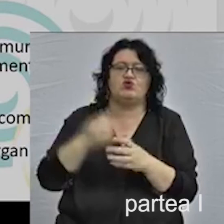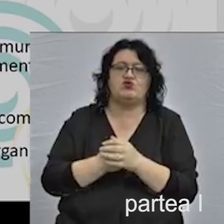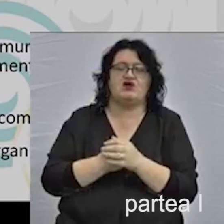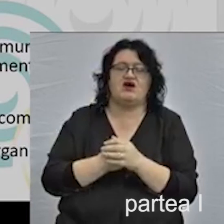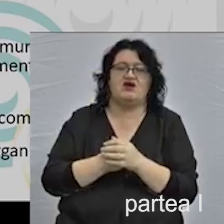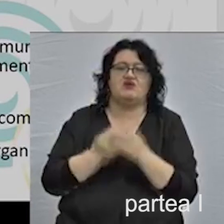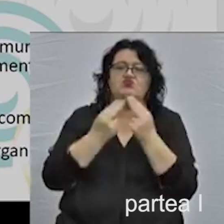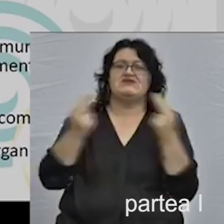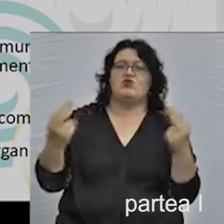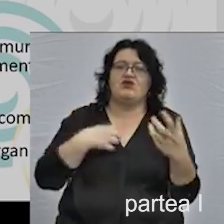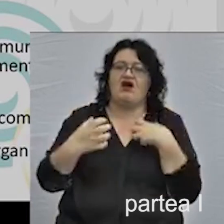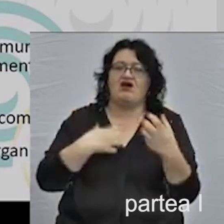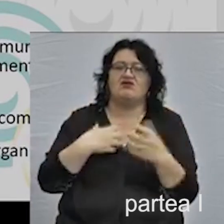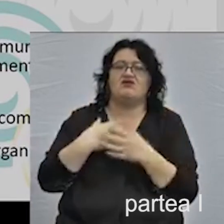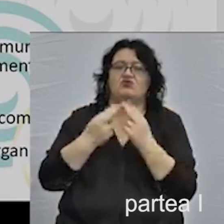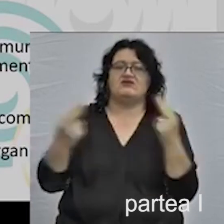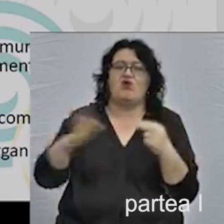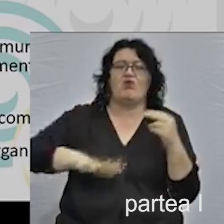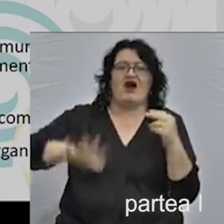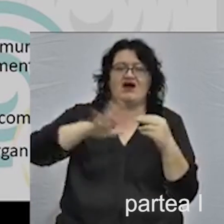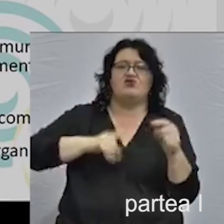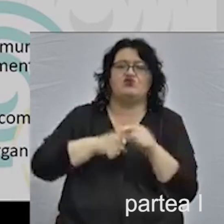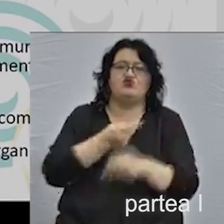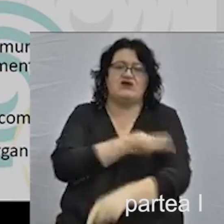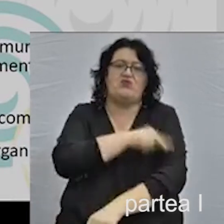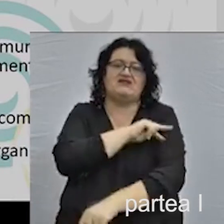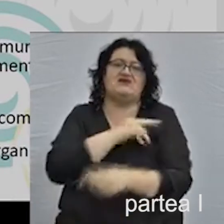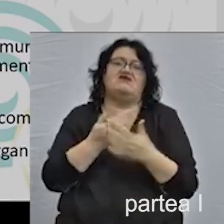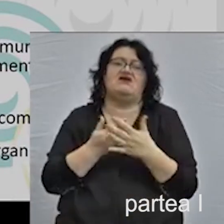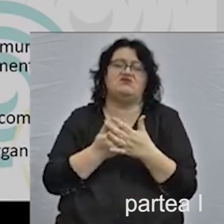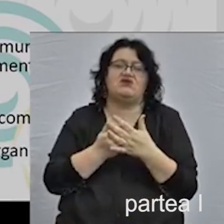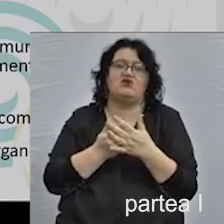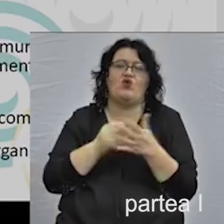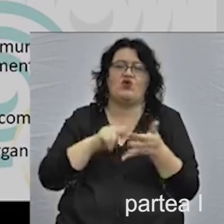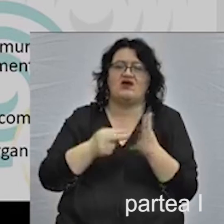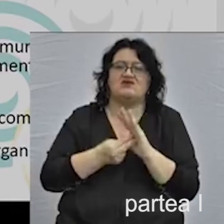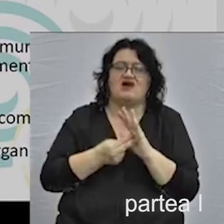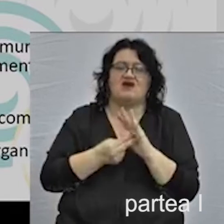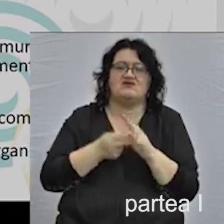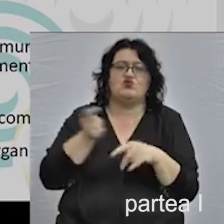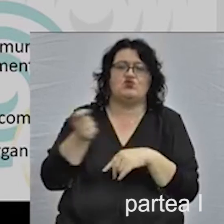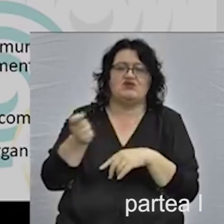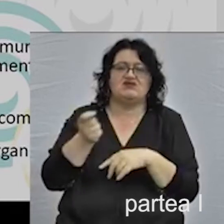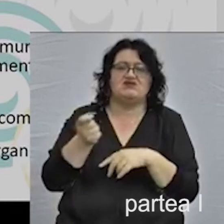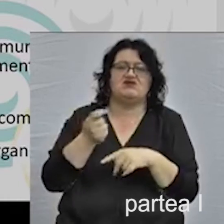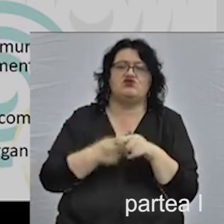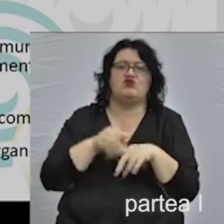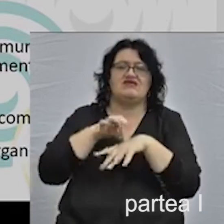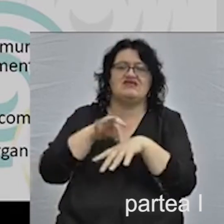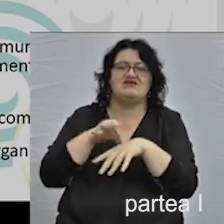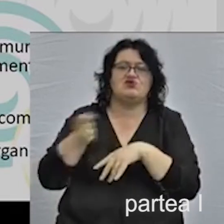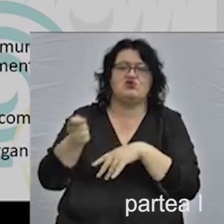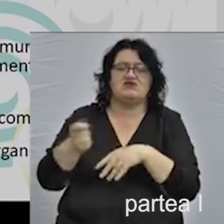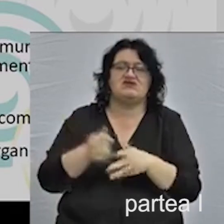ar fi Muzeul de Artă, Muzeul Banatului, dar și din reprezentanții ai organizațiilor turistice, ai ghizilor